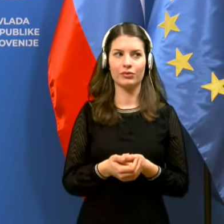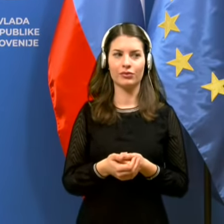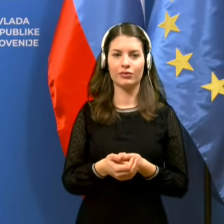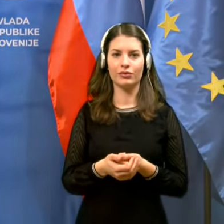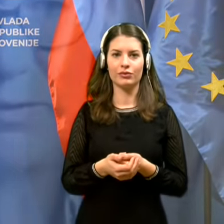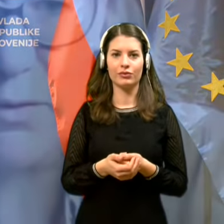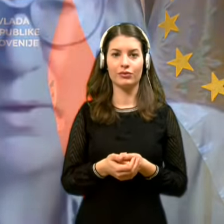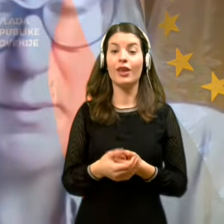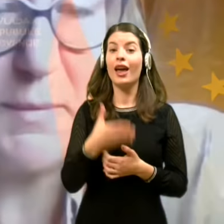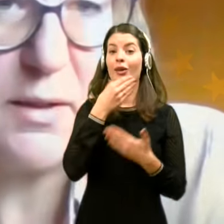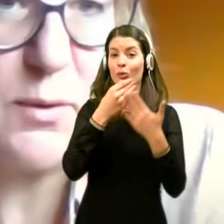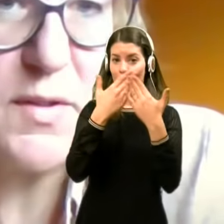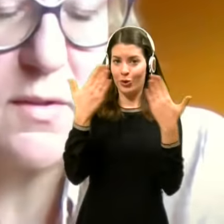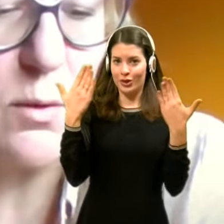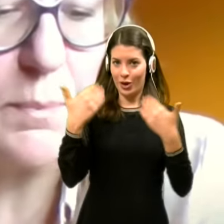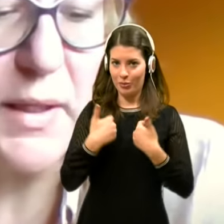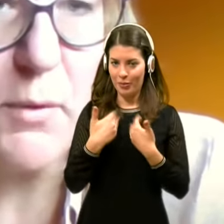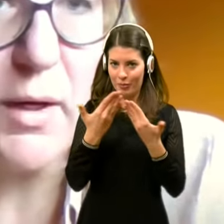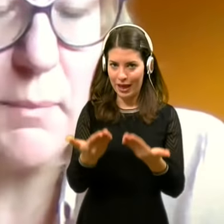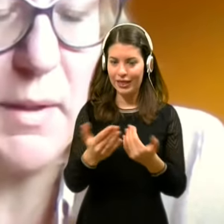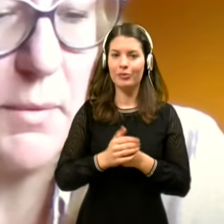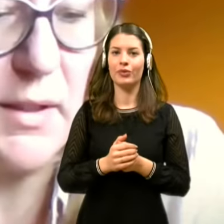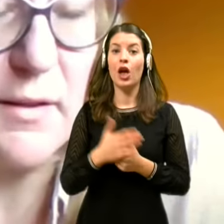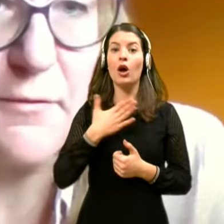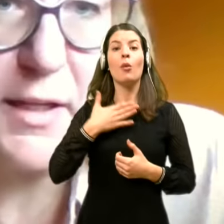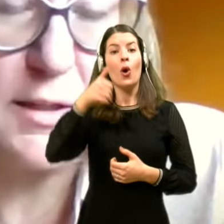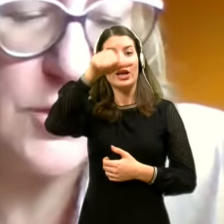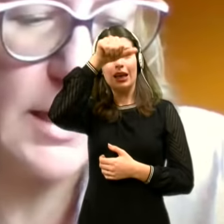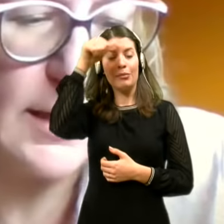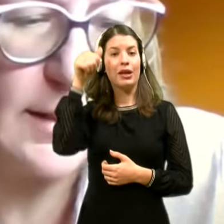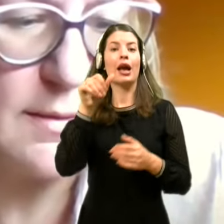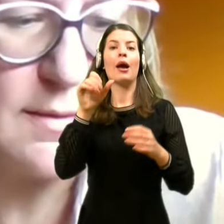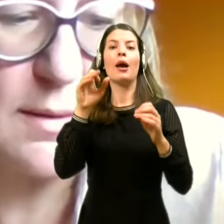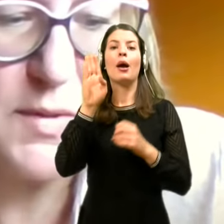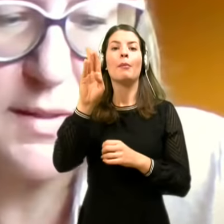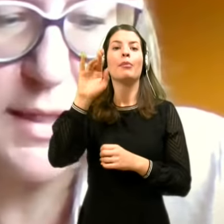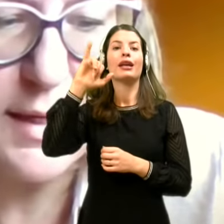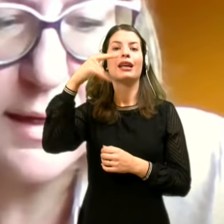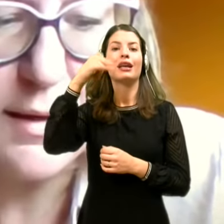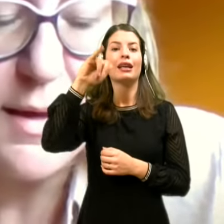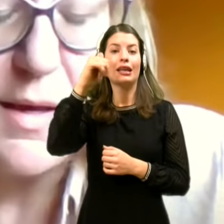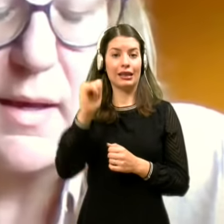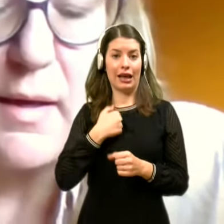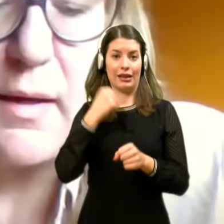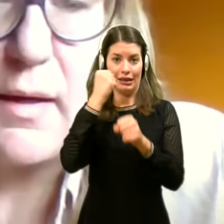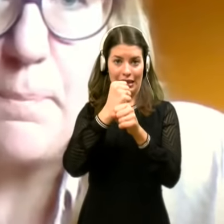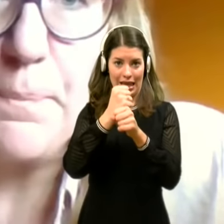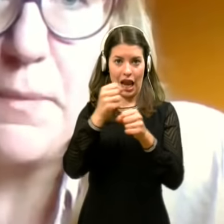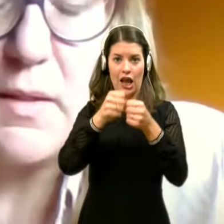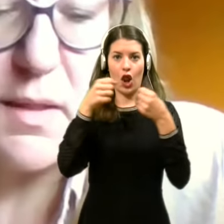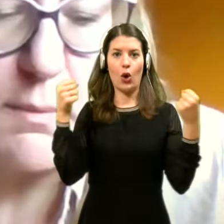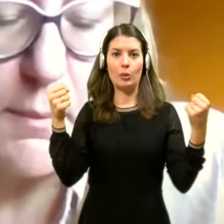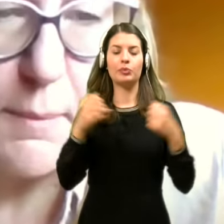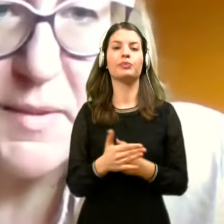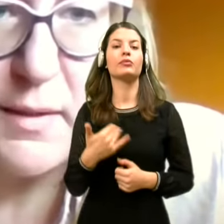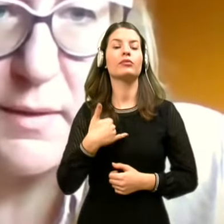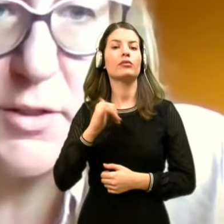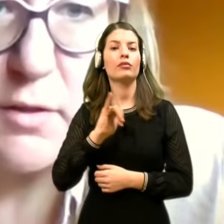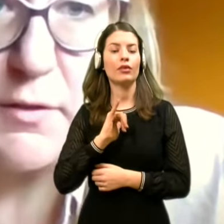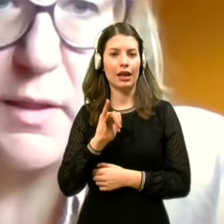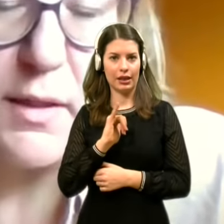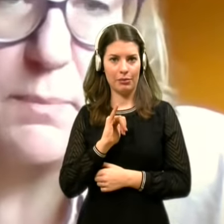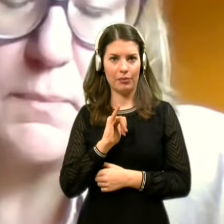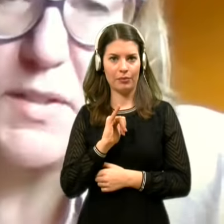Lepo pozdravljeni, tudi v mame imenu vsi skupaj. Moje ime je Brigitte Ferlič-Kajnar, sem zdela. Zanima me pa